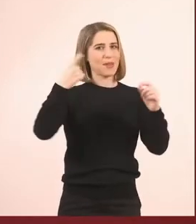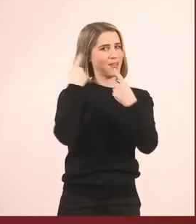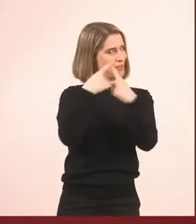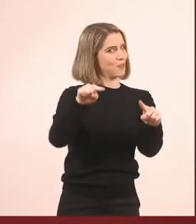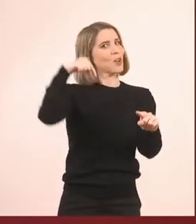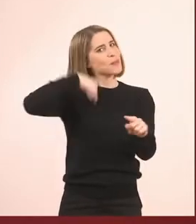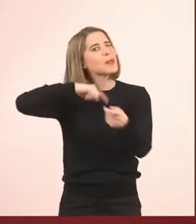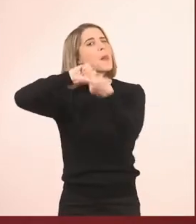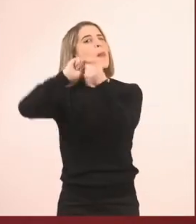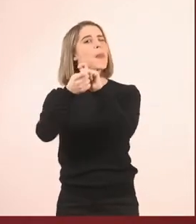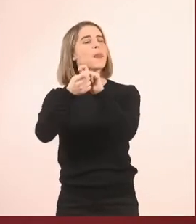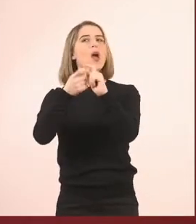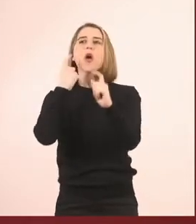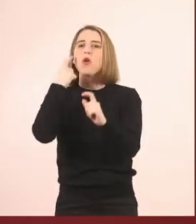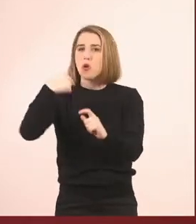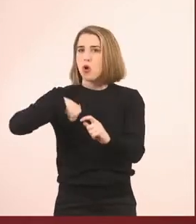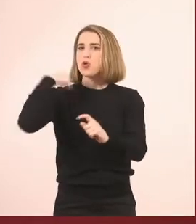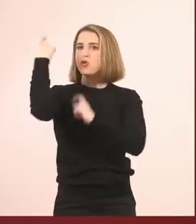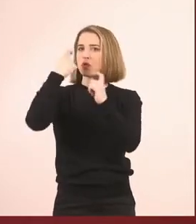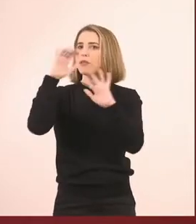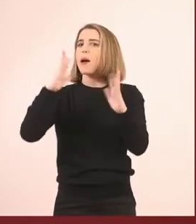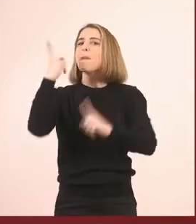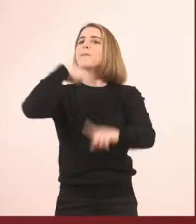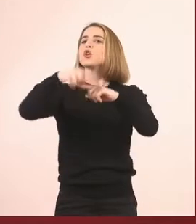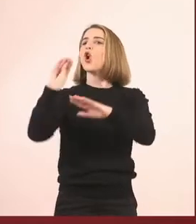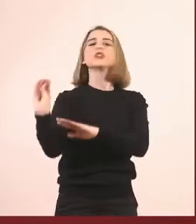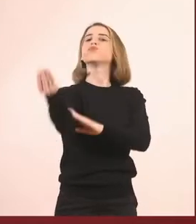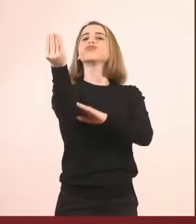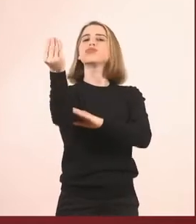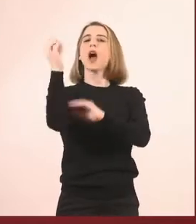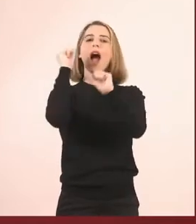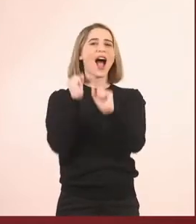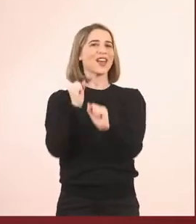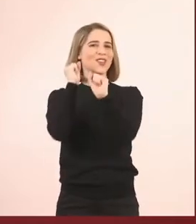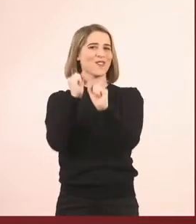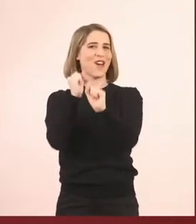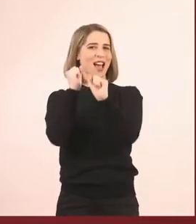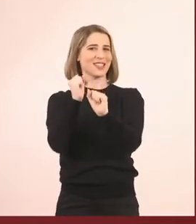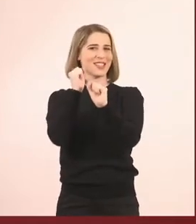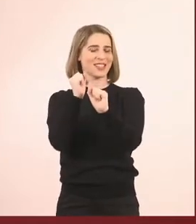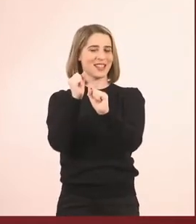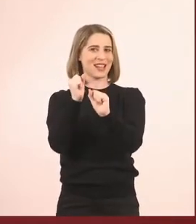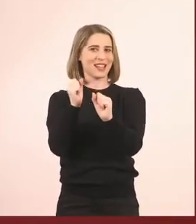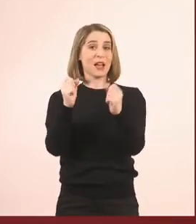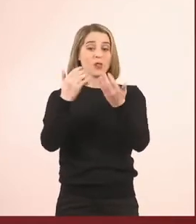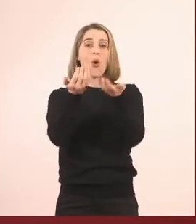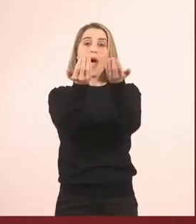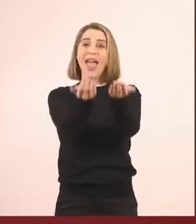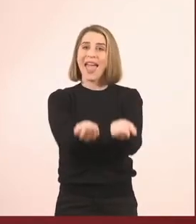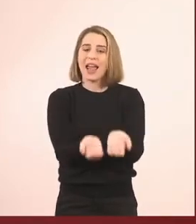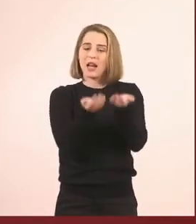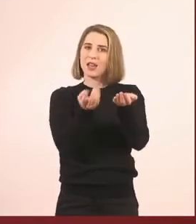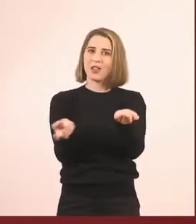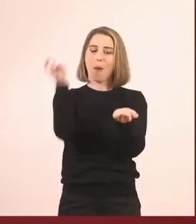Βασίλης. Ο Άγιος Βασίλης που τον πάει στο έλκυθρό του και τον μεταφέρει στην πόλη του,